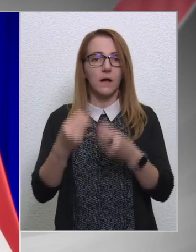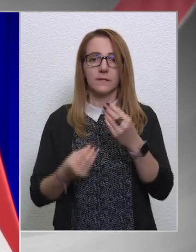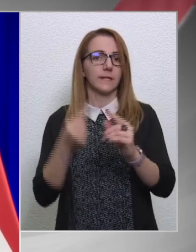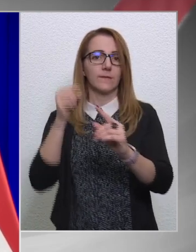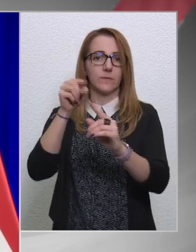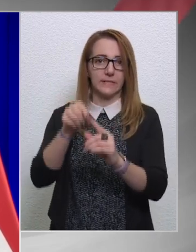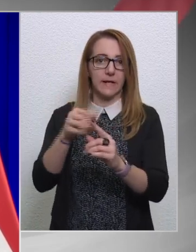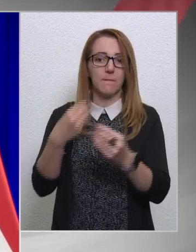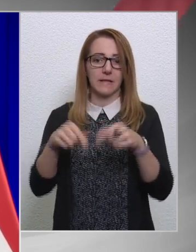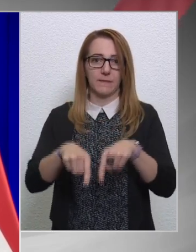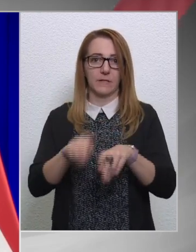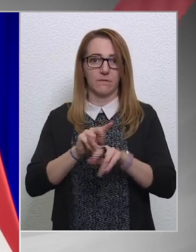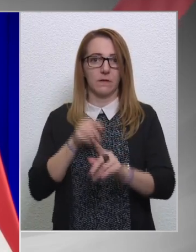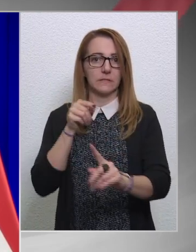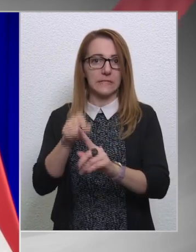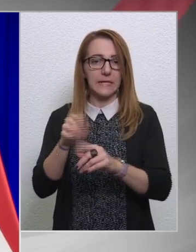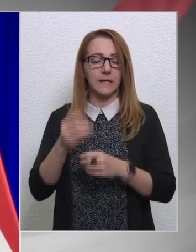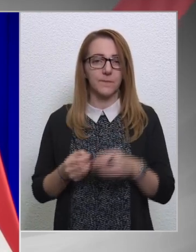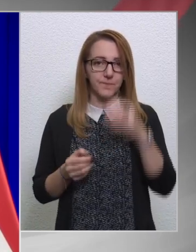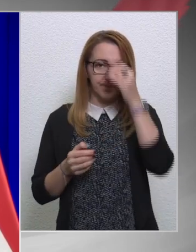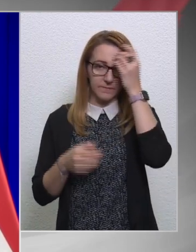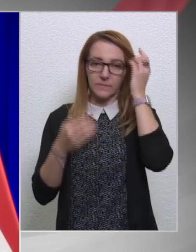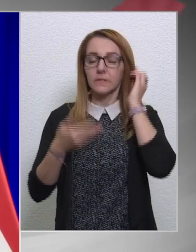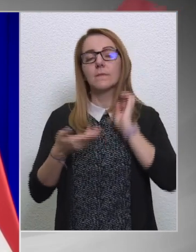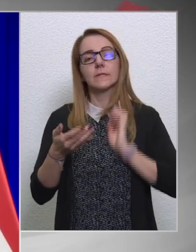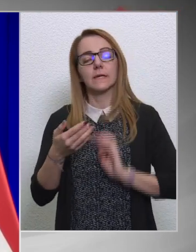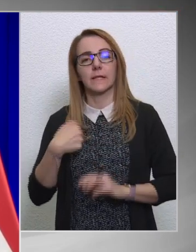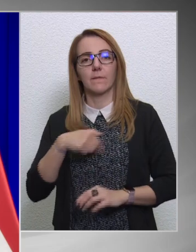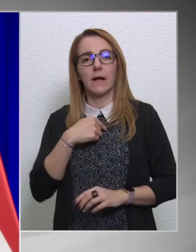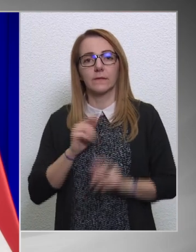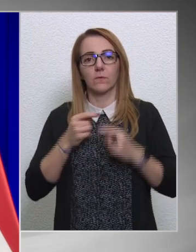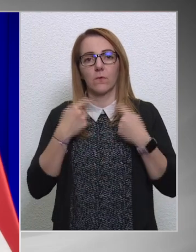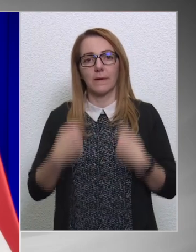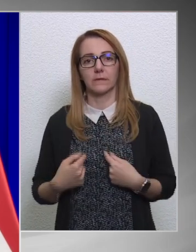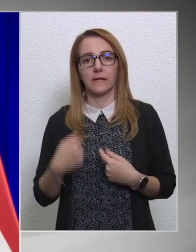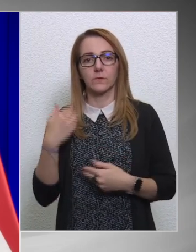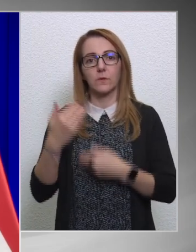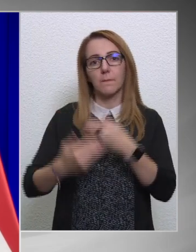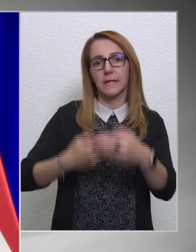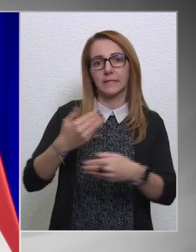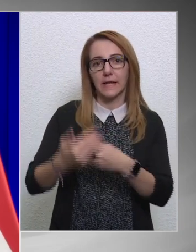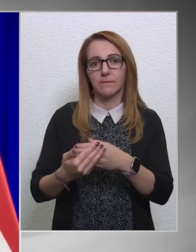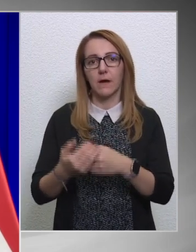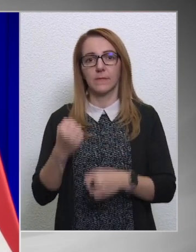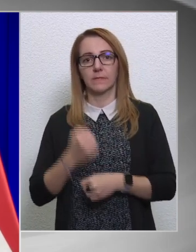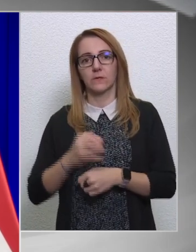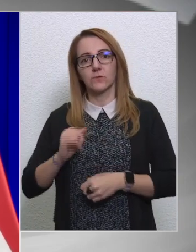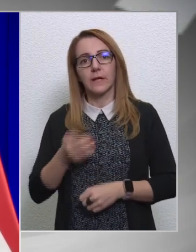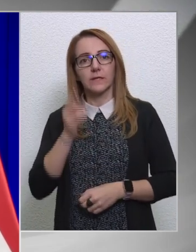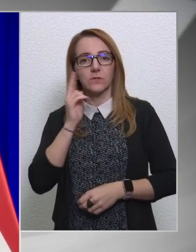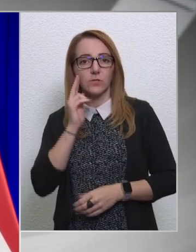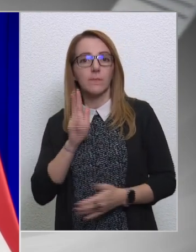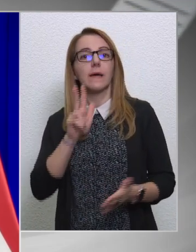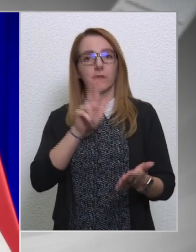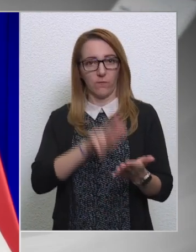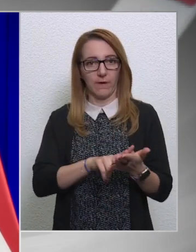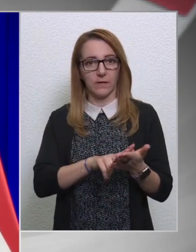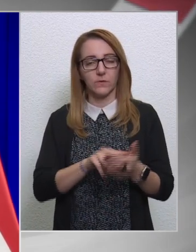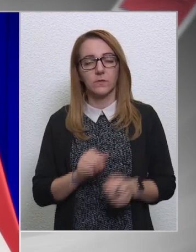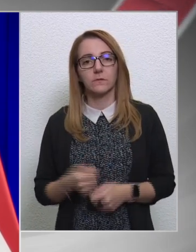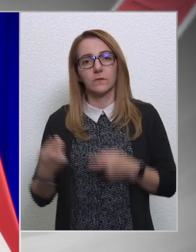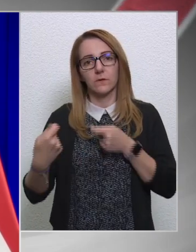mert még nem itt húzódik a cél. Mint említettem, az általunk meghatározott menetrendben, amit egyébként a bizottság is ismer, sőt, jóvá hagyott, hiszen